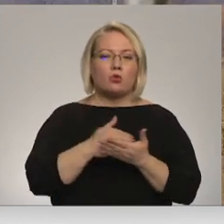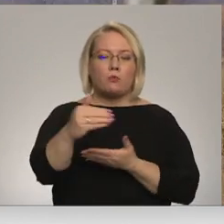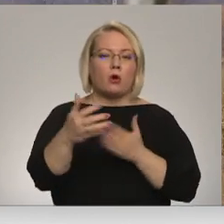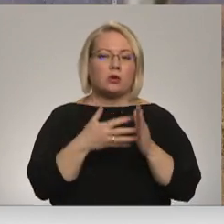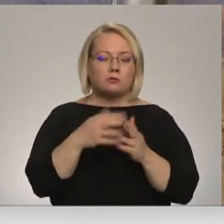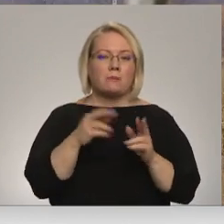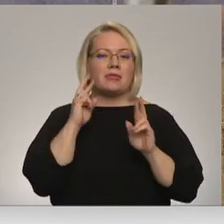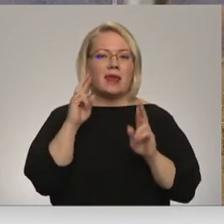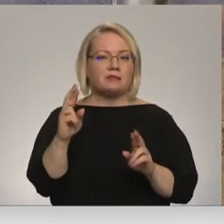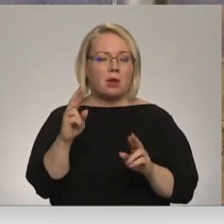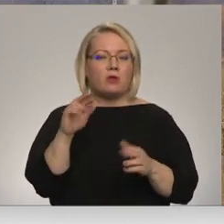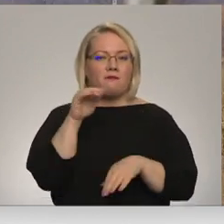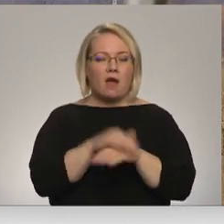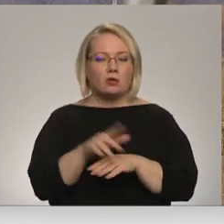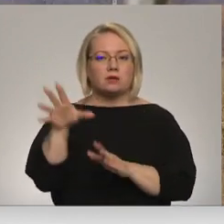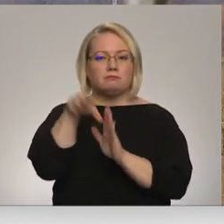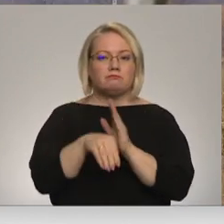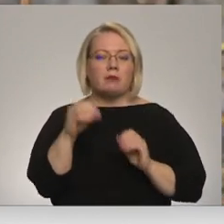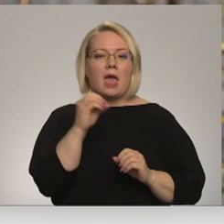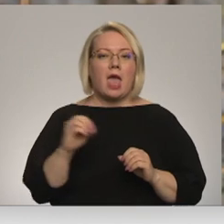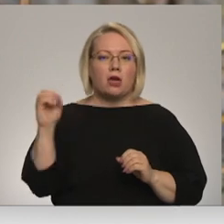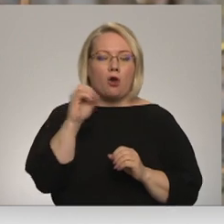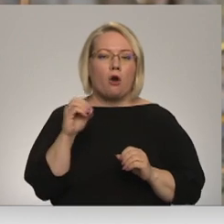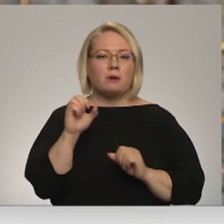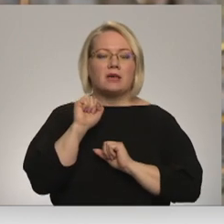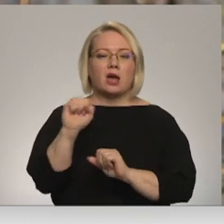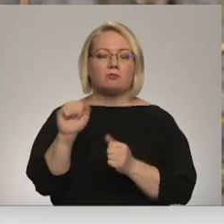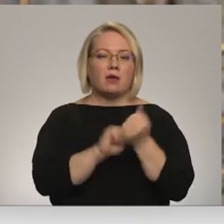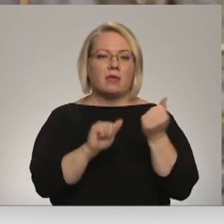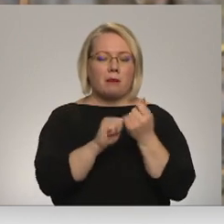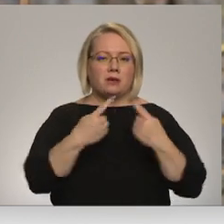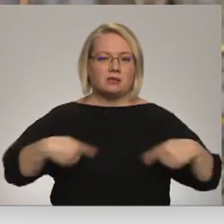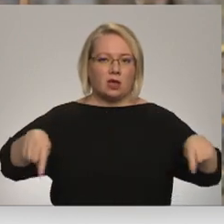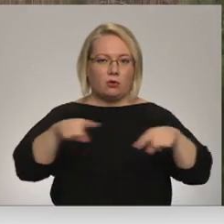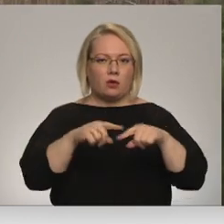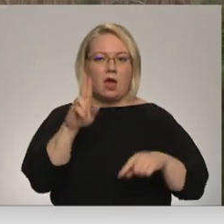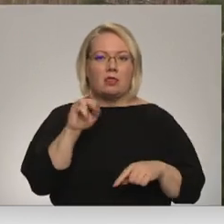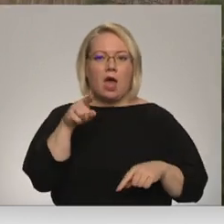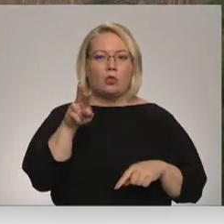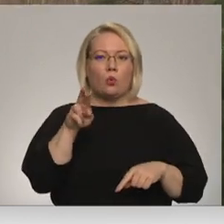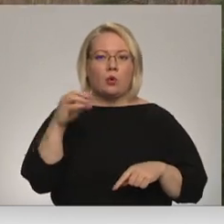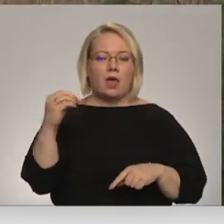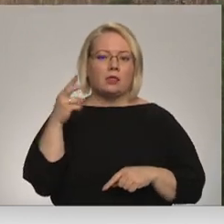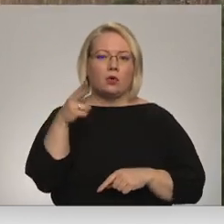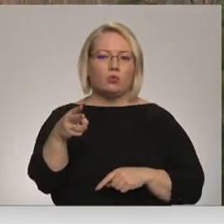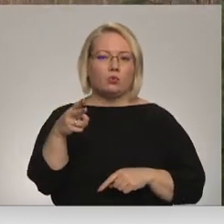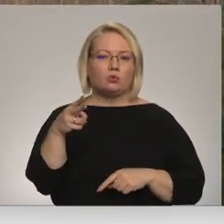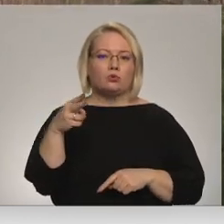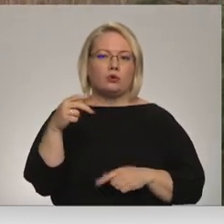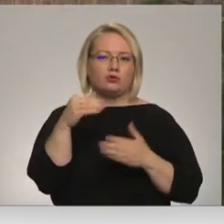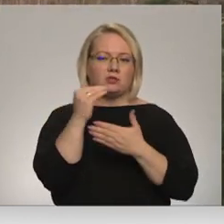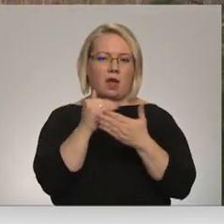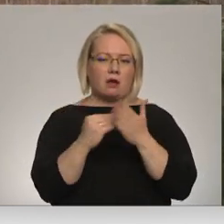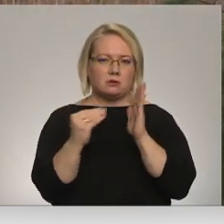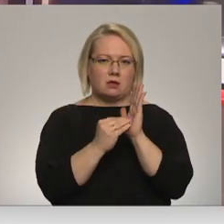respektējot faktu, ka tas iekļauts Eiropas aizsargājamo dabas teritoriju Natura 2000 sarakstā. Ines ķesteri, Jānis Goldbergs, TV